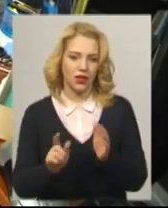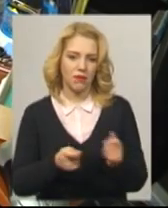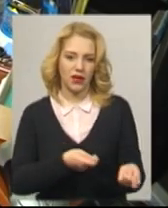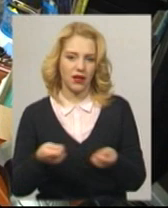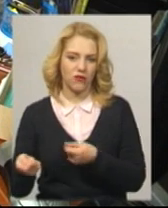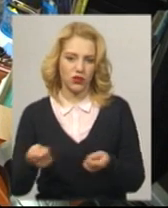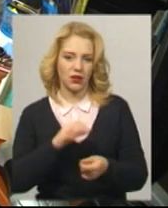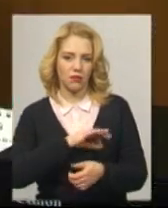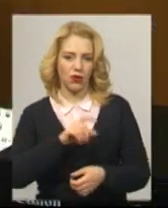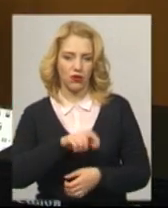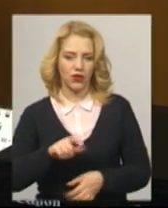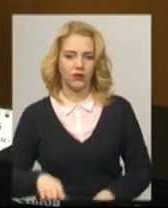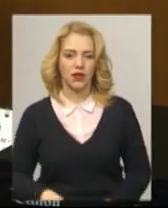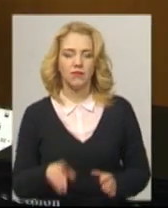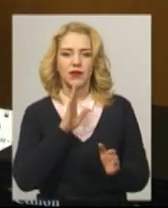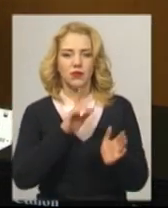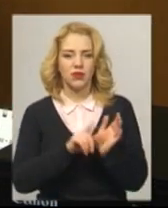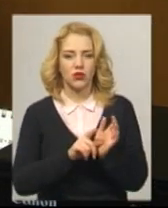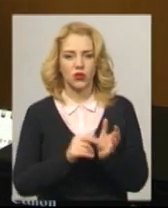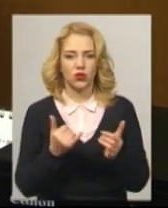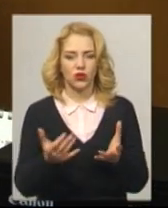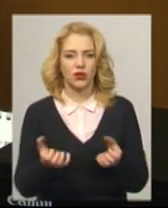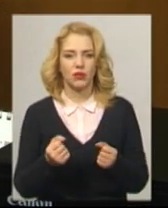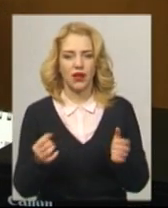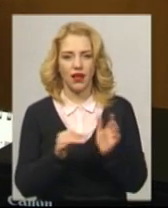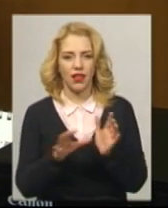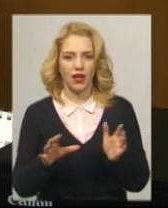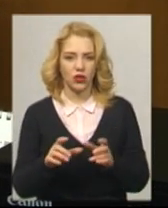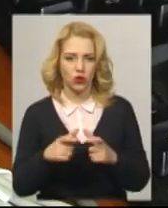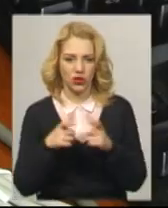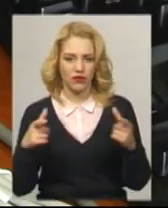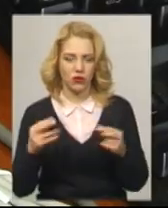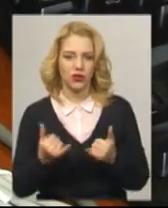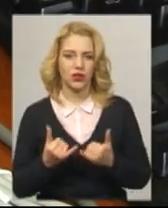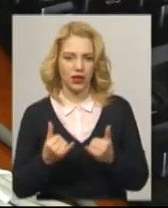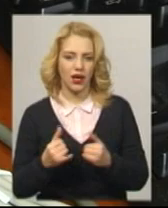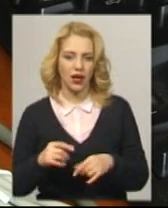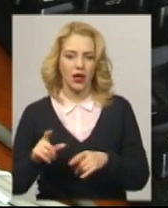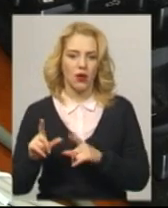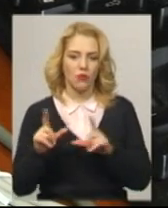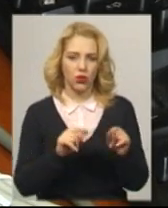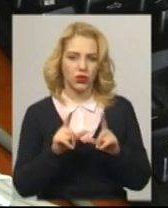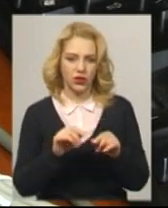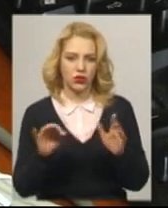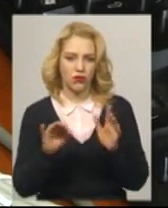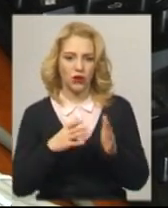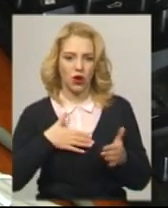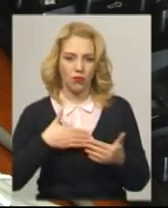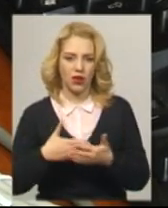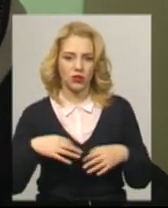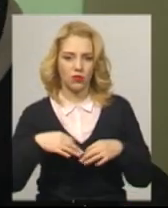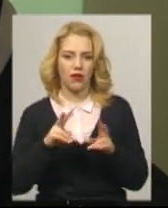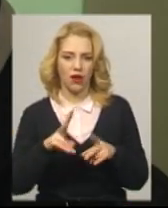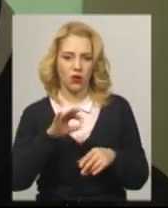Пенсіонерка Ніна Розганюк сьогодні отримала електронний квиток для проїзду в громадському транспорті Хмельницького. Каже, як ним користуватися не